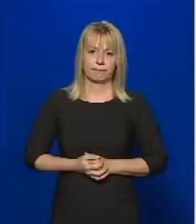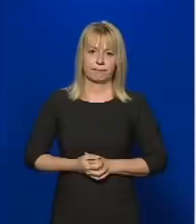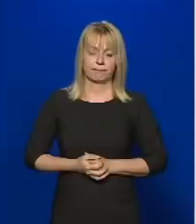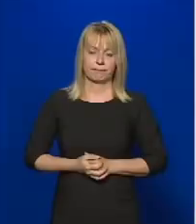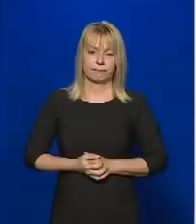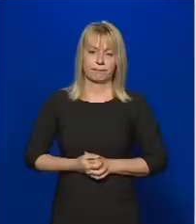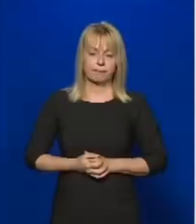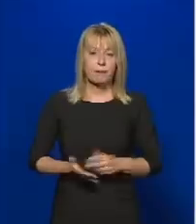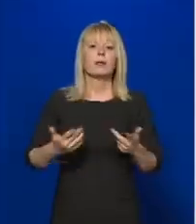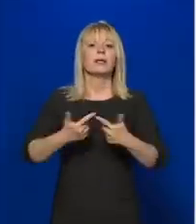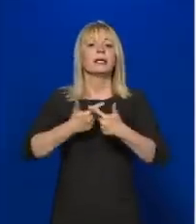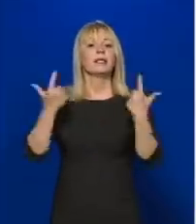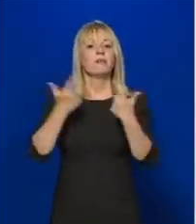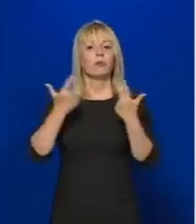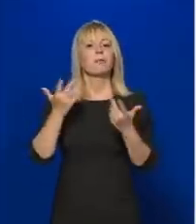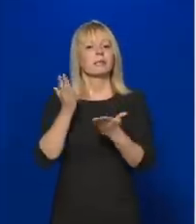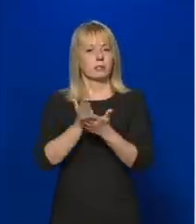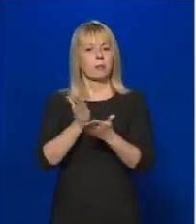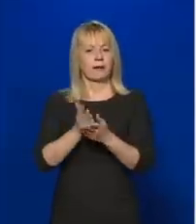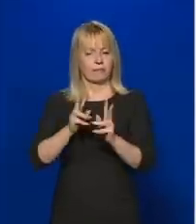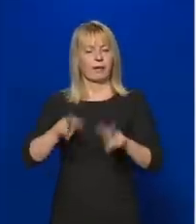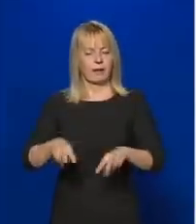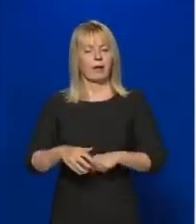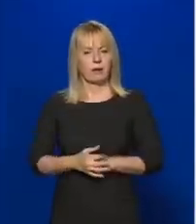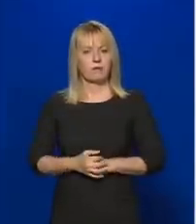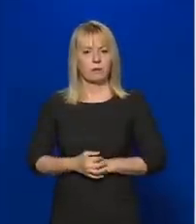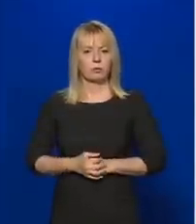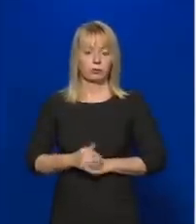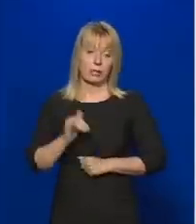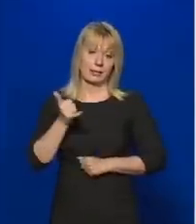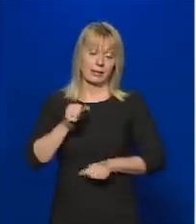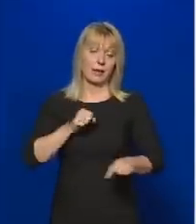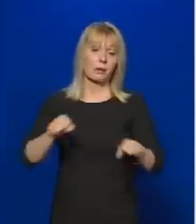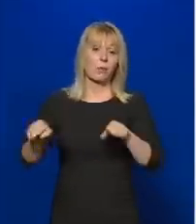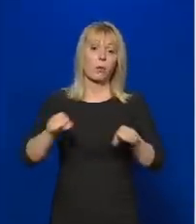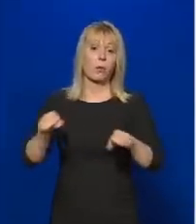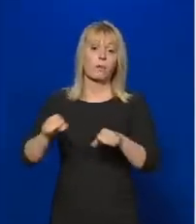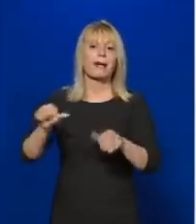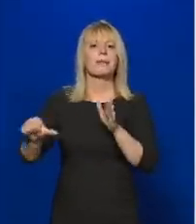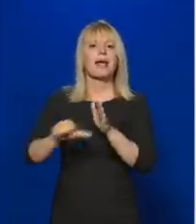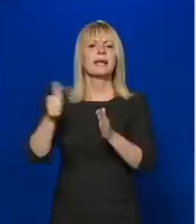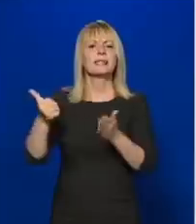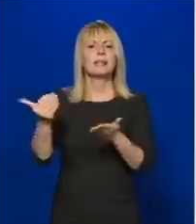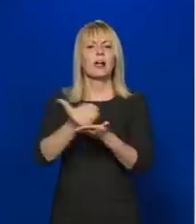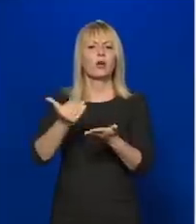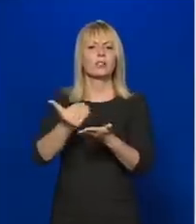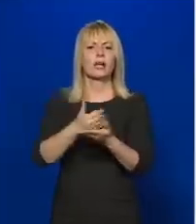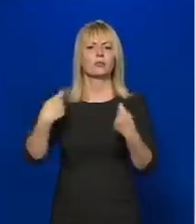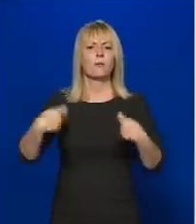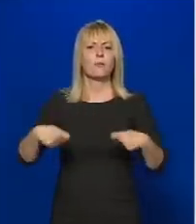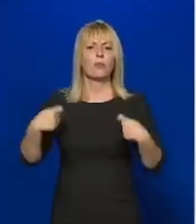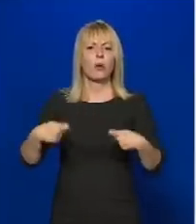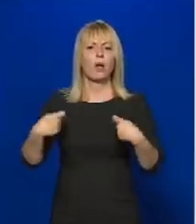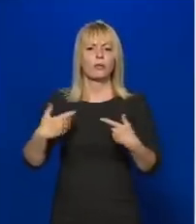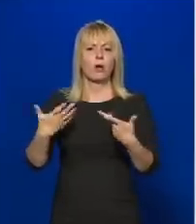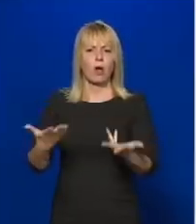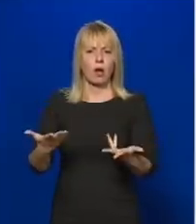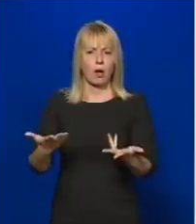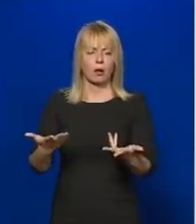Az információ megfelel a valóságnak, tehát a kormány az egyszerhasználatos műanyagok